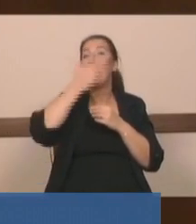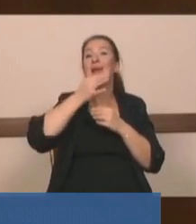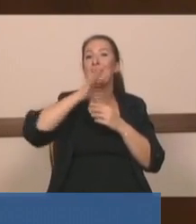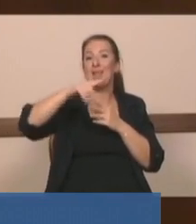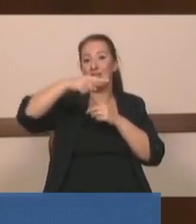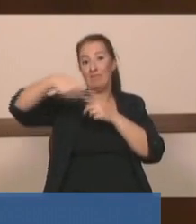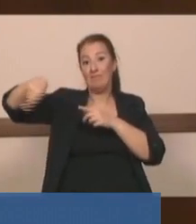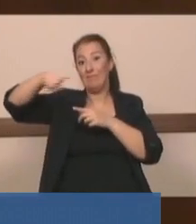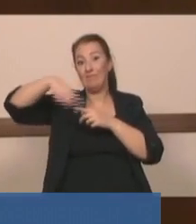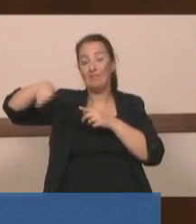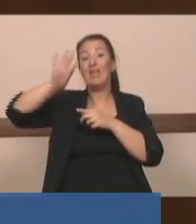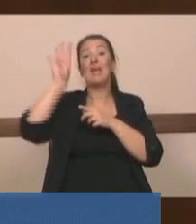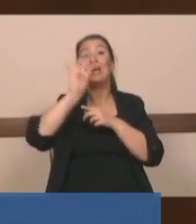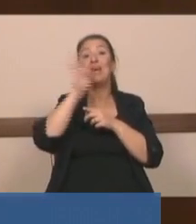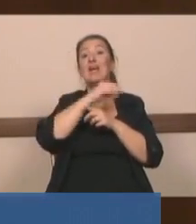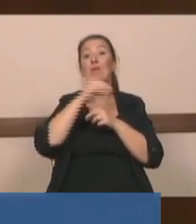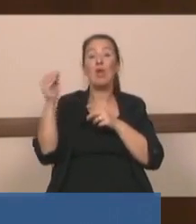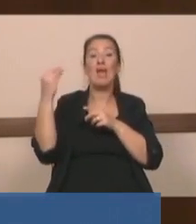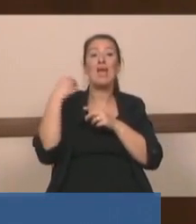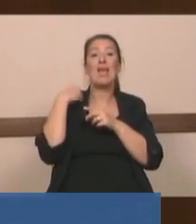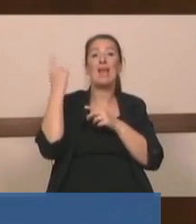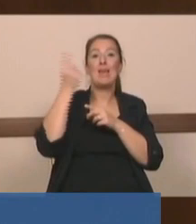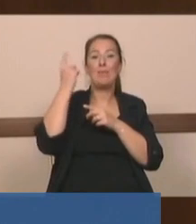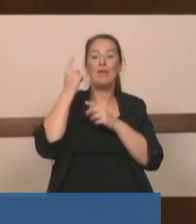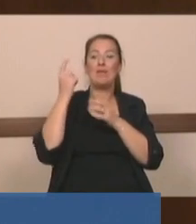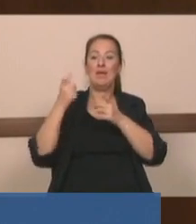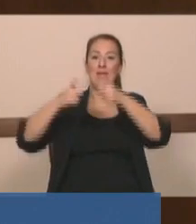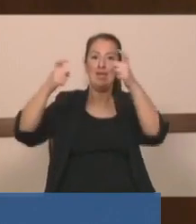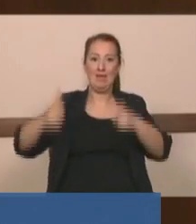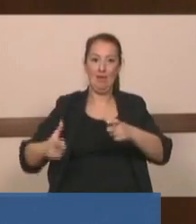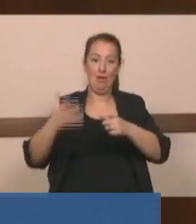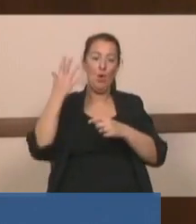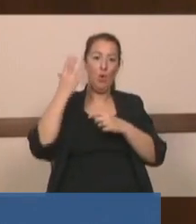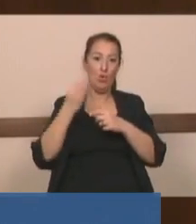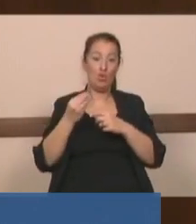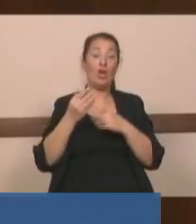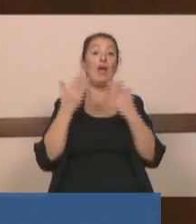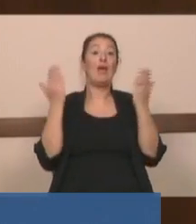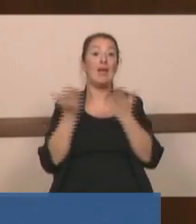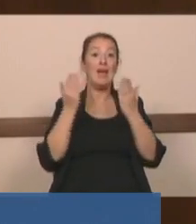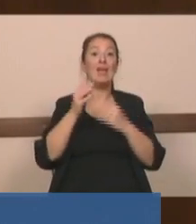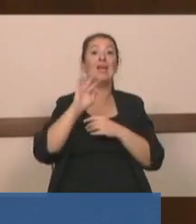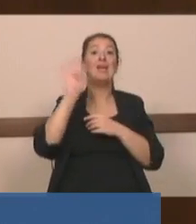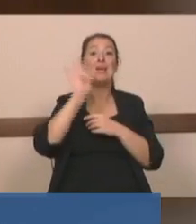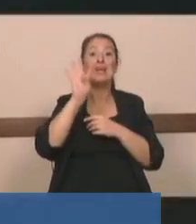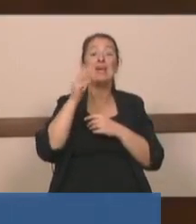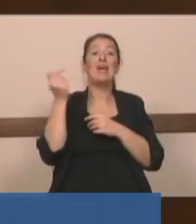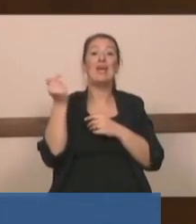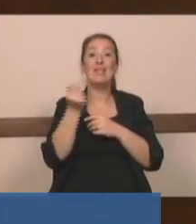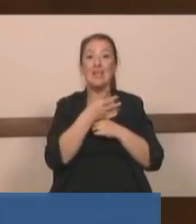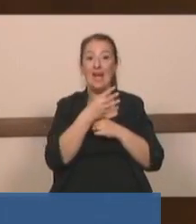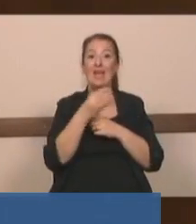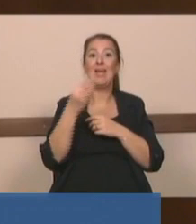yeni bir rekreasyon alanı yapılacak. Yani kırk tane yeni kapı yapılacak. Yeni